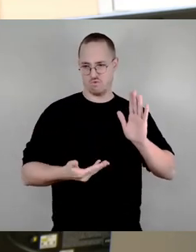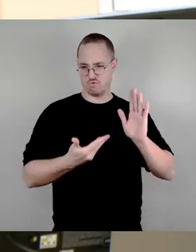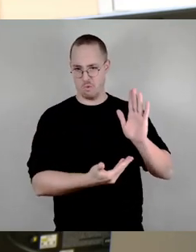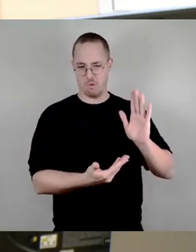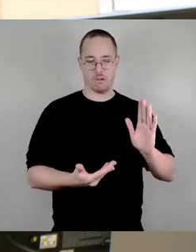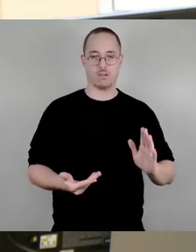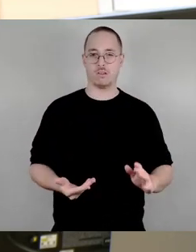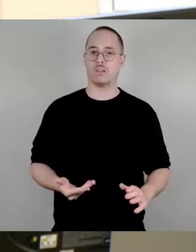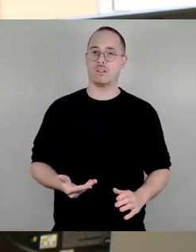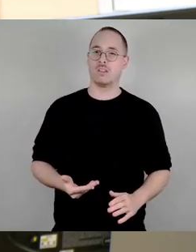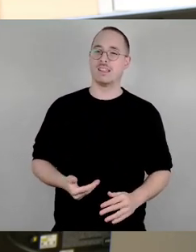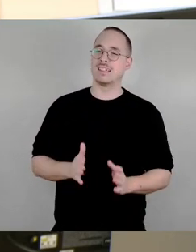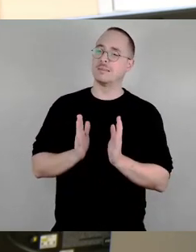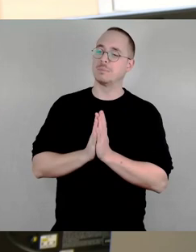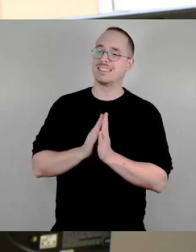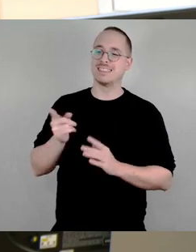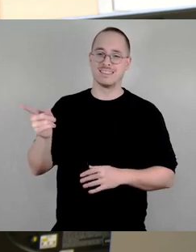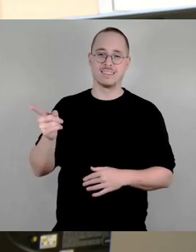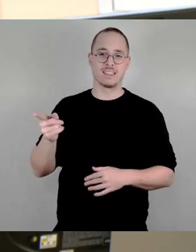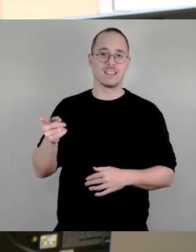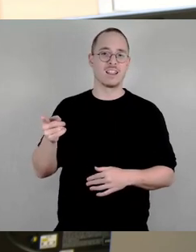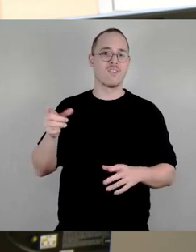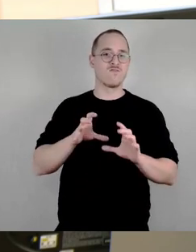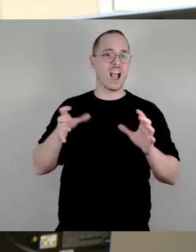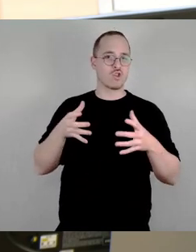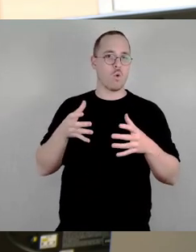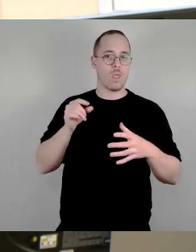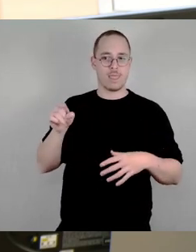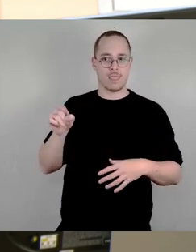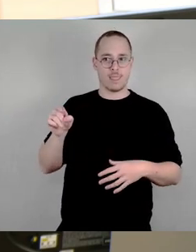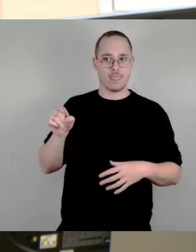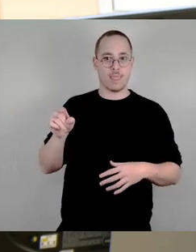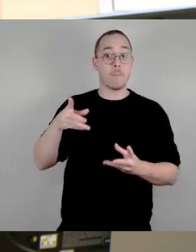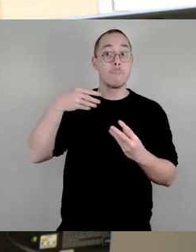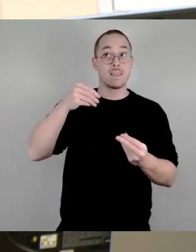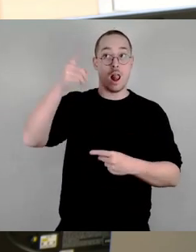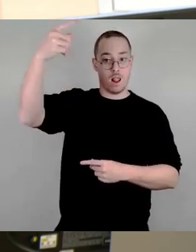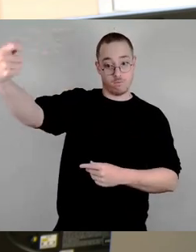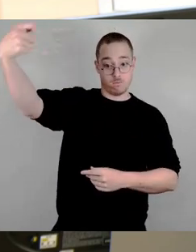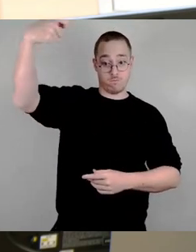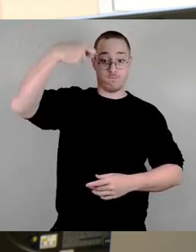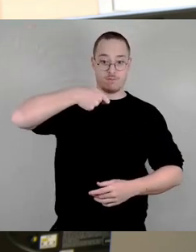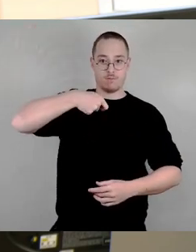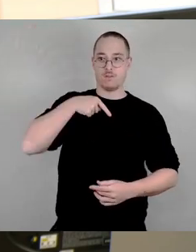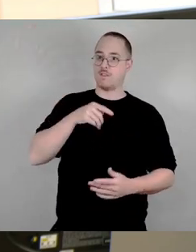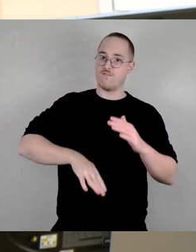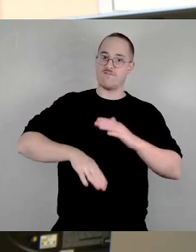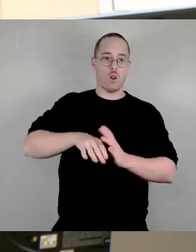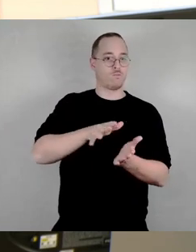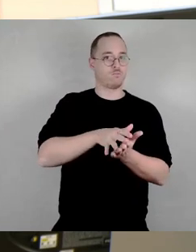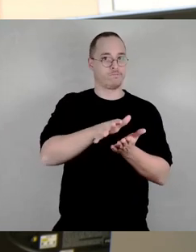zu setzen. Die Mittel werden vollumfänglich ausgereicht, die vom Bund kommen. Und zwar in einer